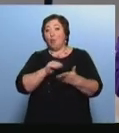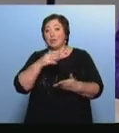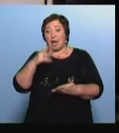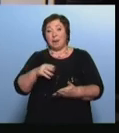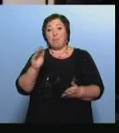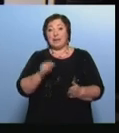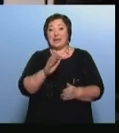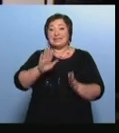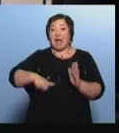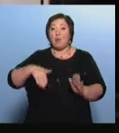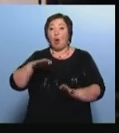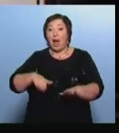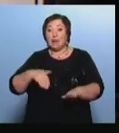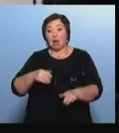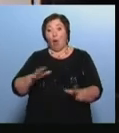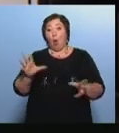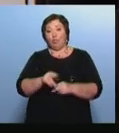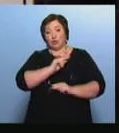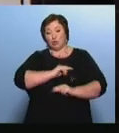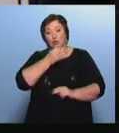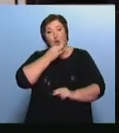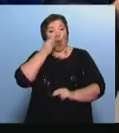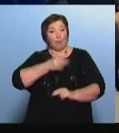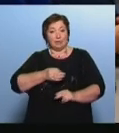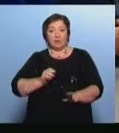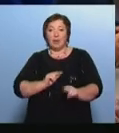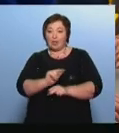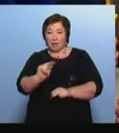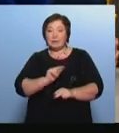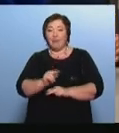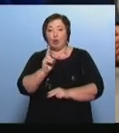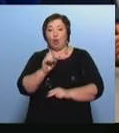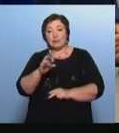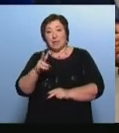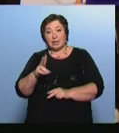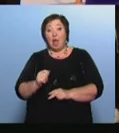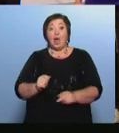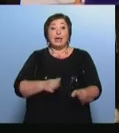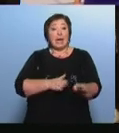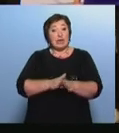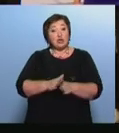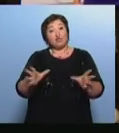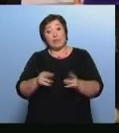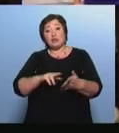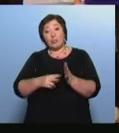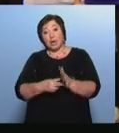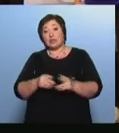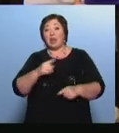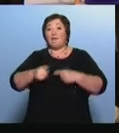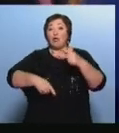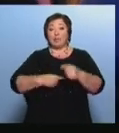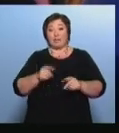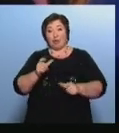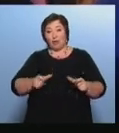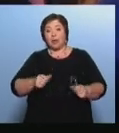Общий труд молодых изобретателей и опытных наставников концерна Реализовывать совместные проекты и формировать новое поколение креативных